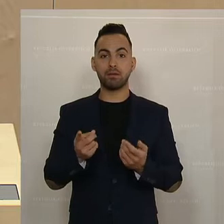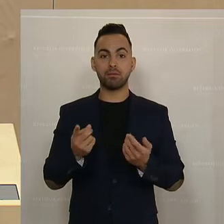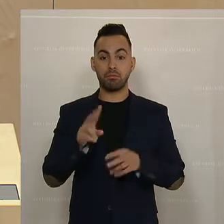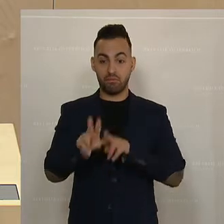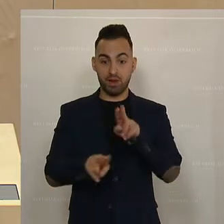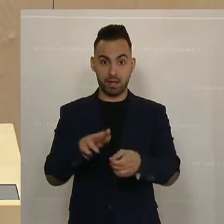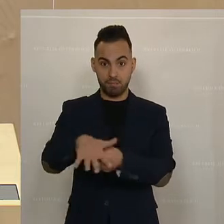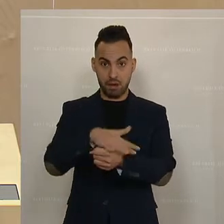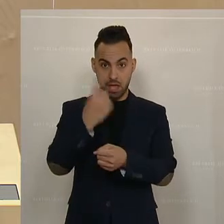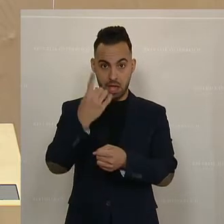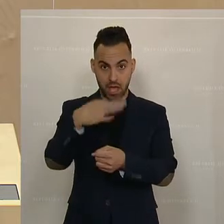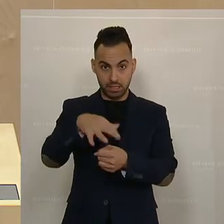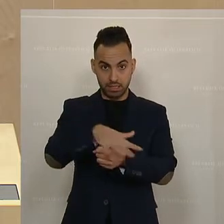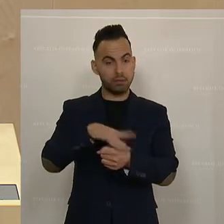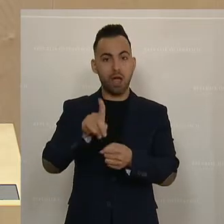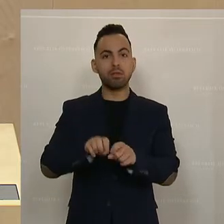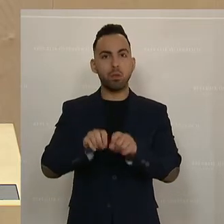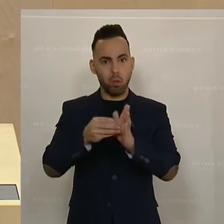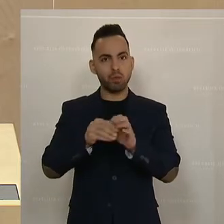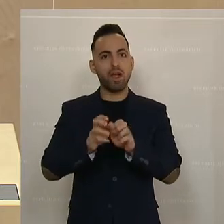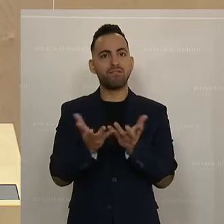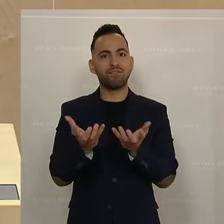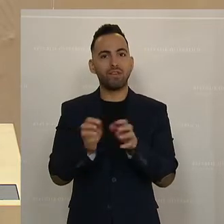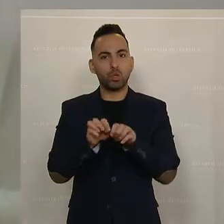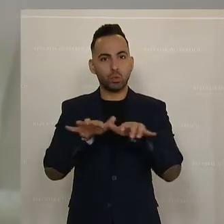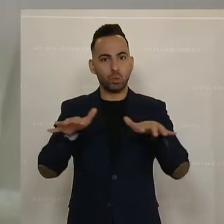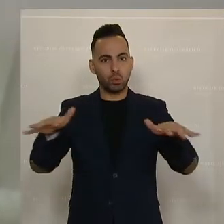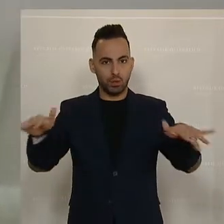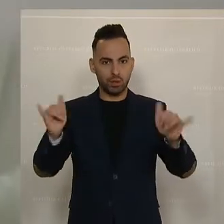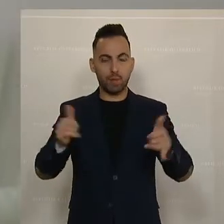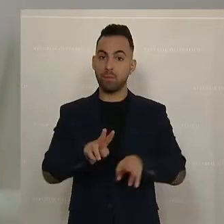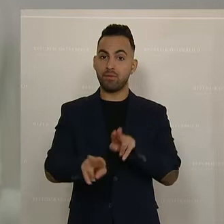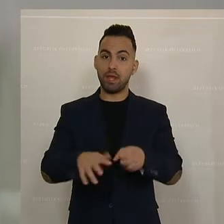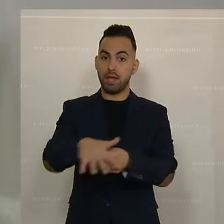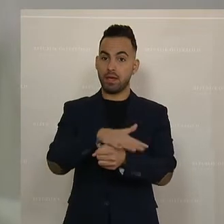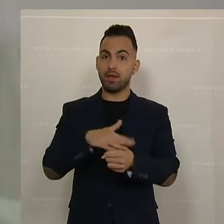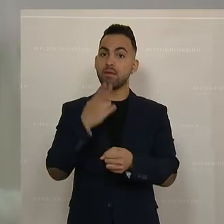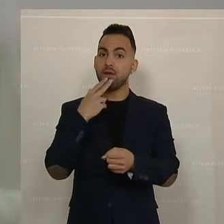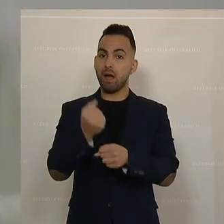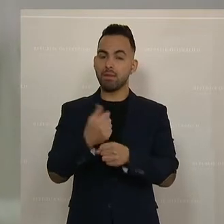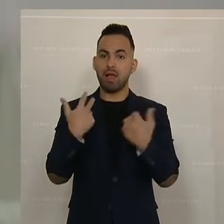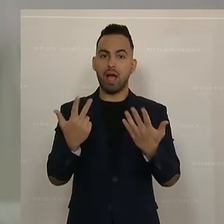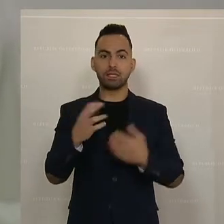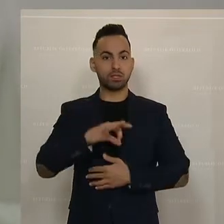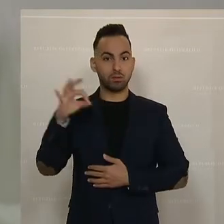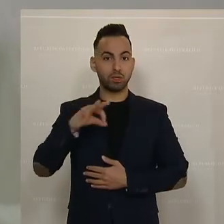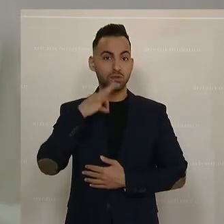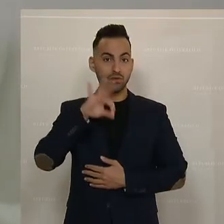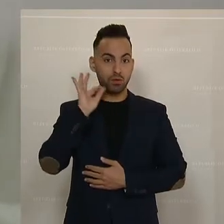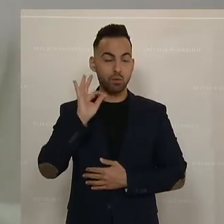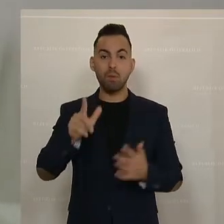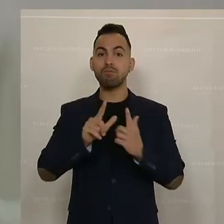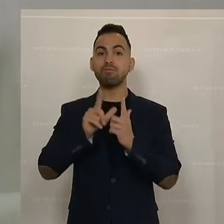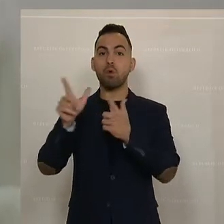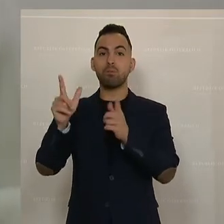hinaus, denn wie Sie wissen, meine sehr geehrten Damen und Herren, in der Pflege arbeiten 80 Prozent Frauen, im mobilen Bereich sind es sogar 90